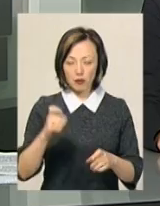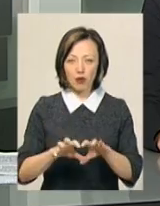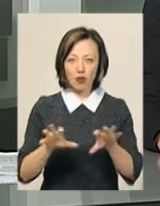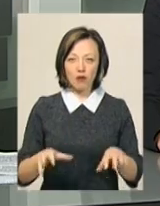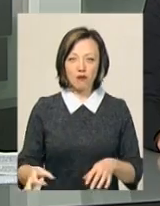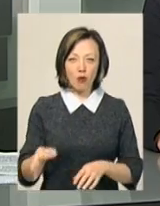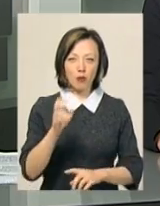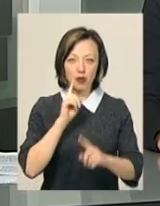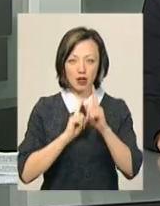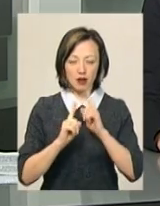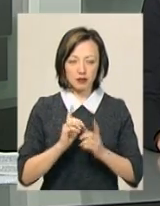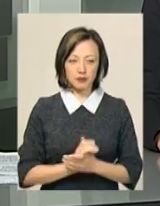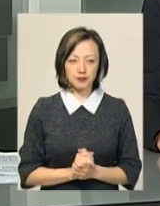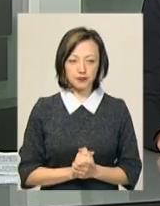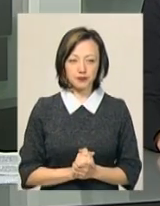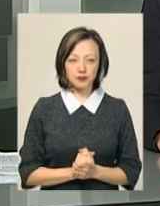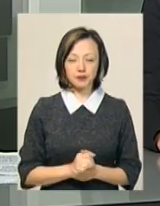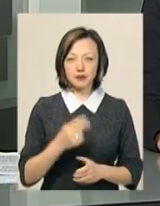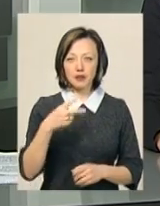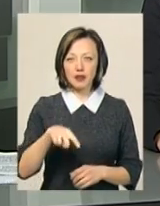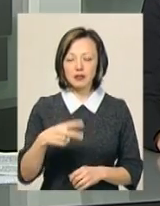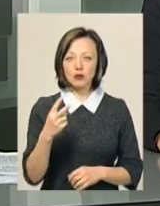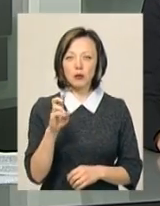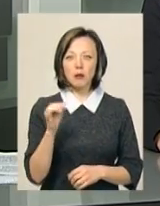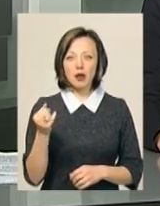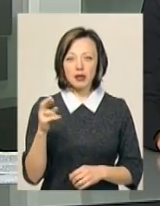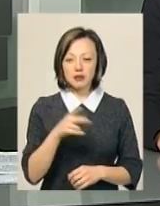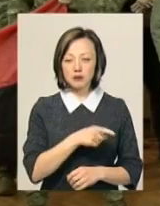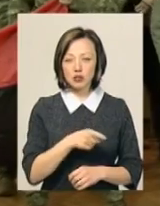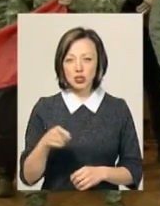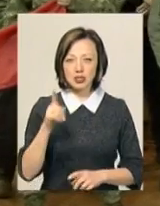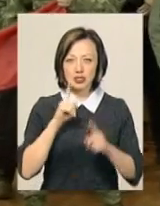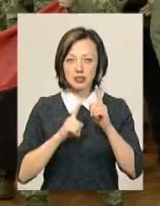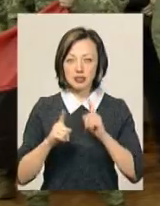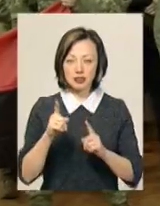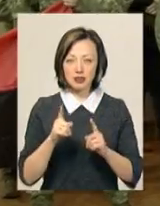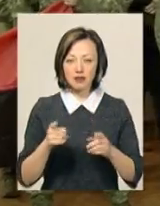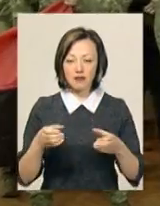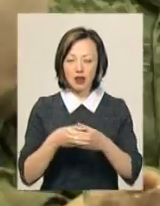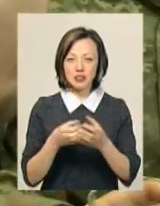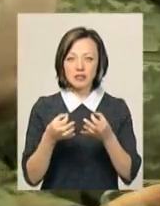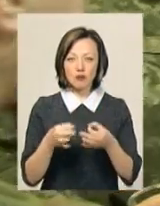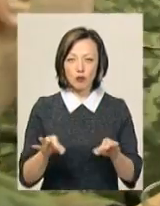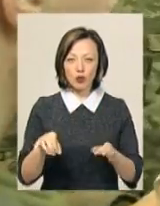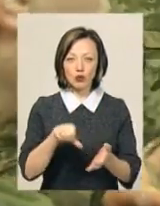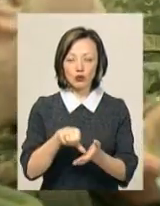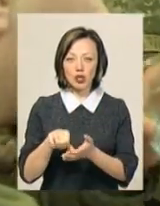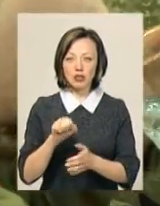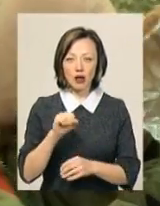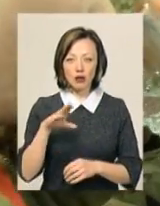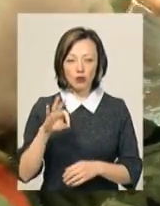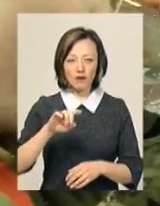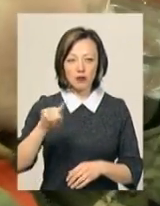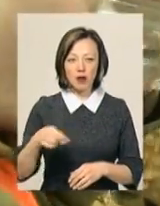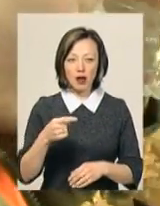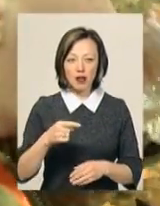облради Михайло Загородний. Нагадаю, 22 березня під час пленарного засідання сесії фракції «Свободи» та учасники АТО вимагали